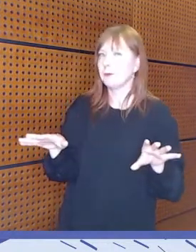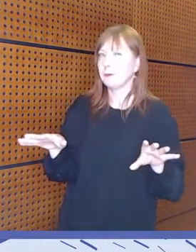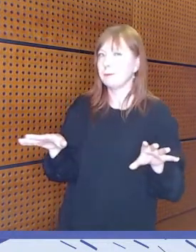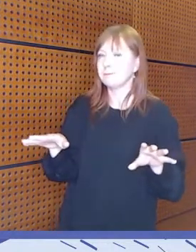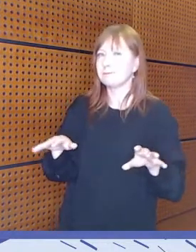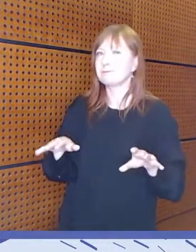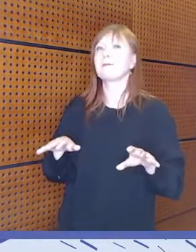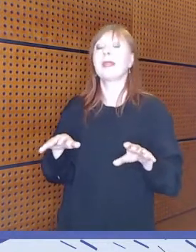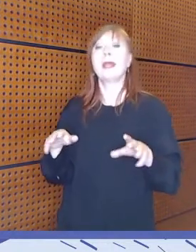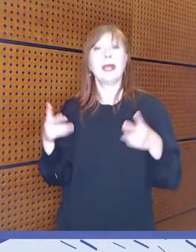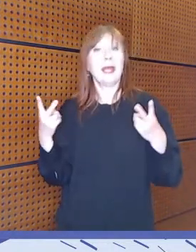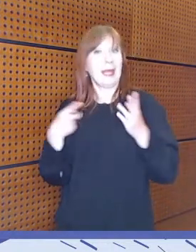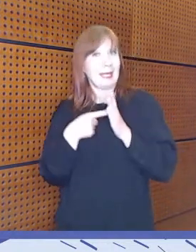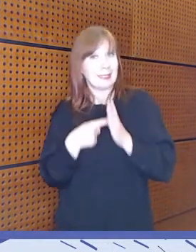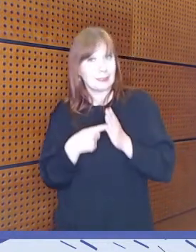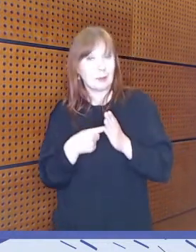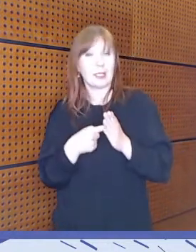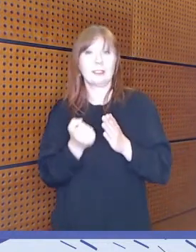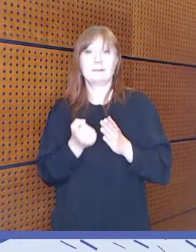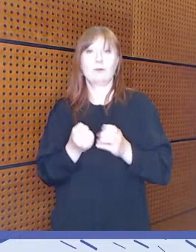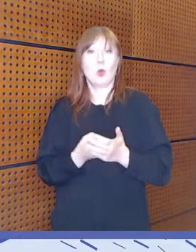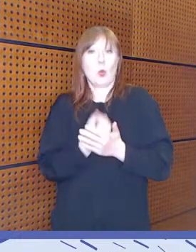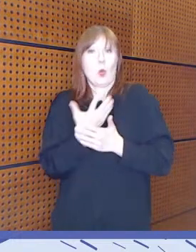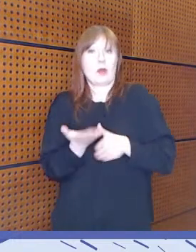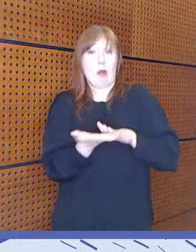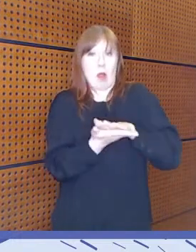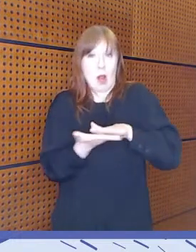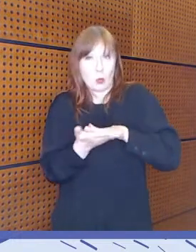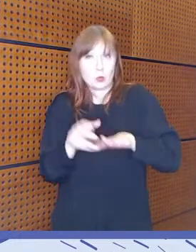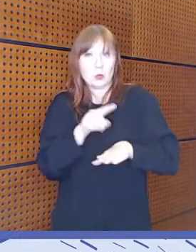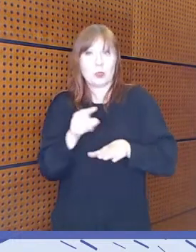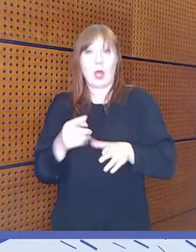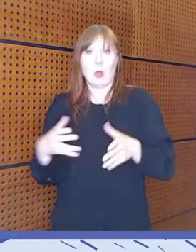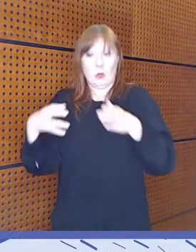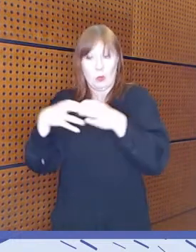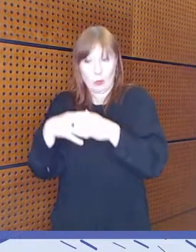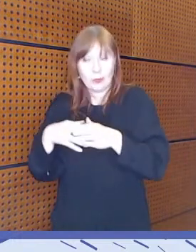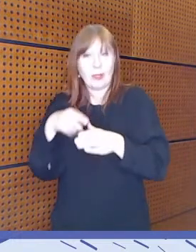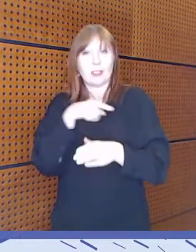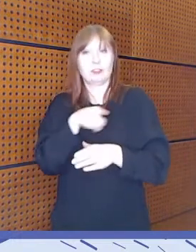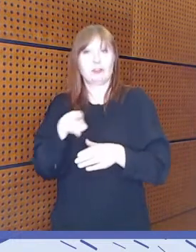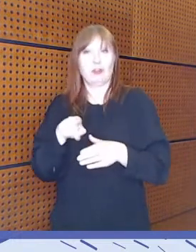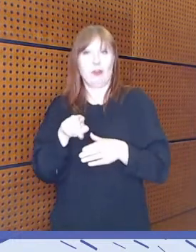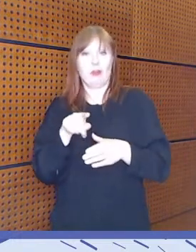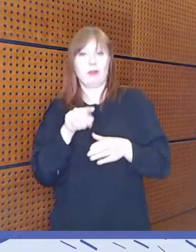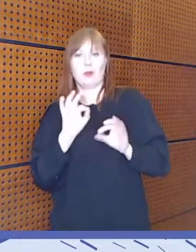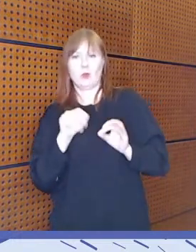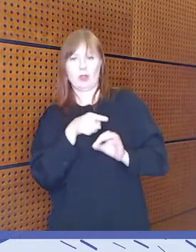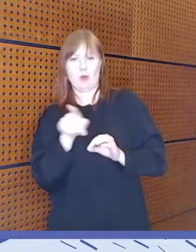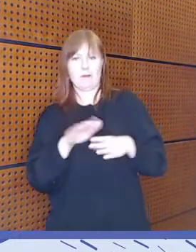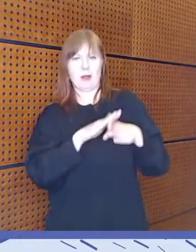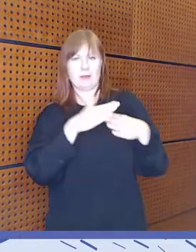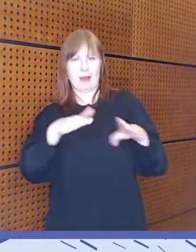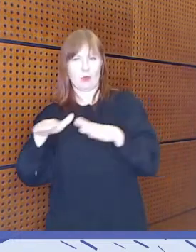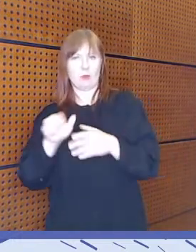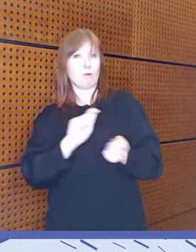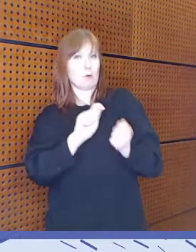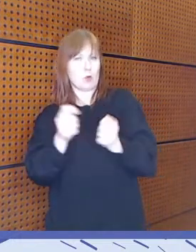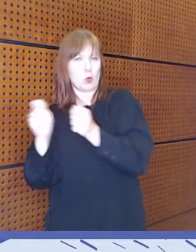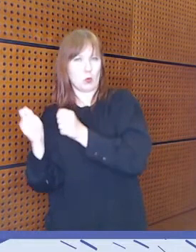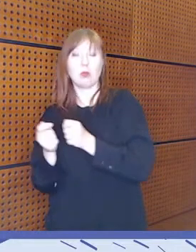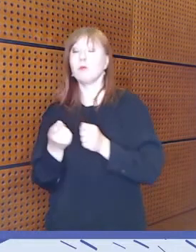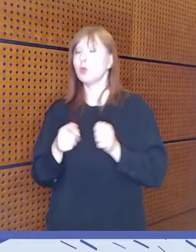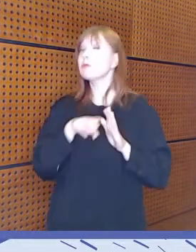Luomalla vaikkapa alustoja ja yhteisöjä ja muuttamalla niiden käytäntöjä ja myöskin lainsäädännöllisiin